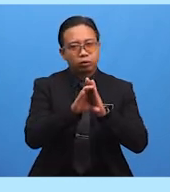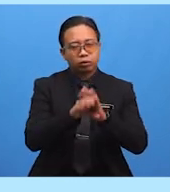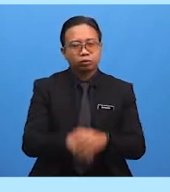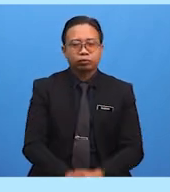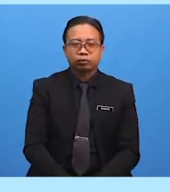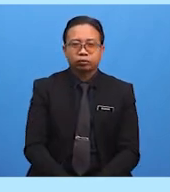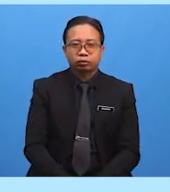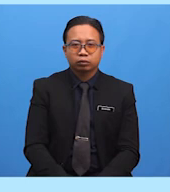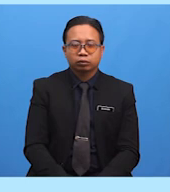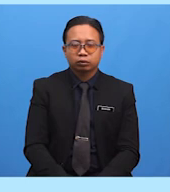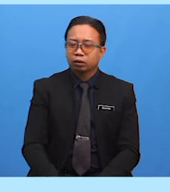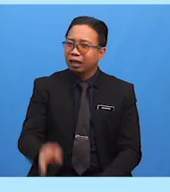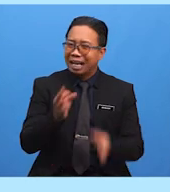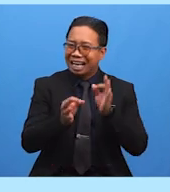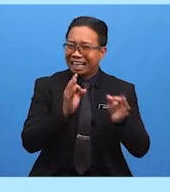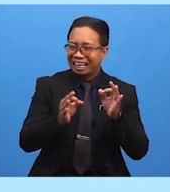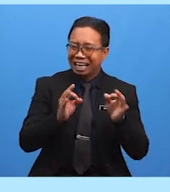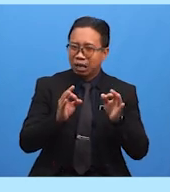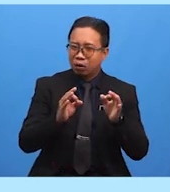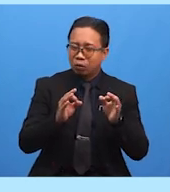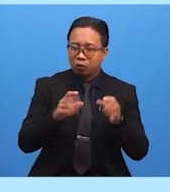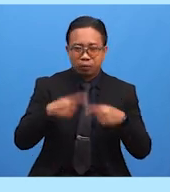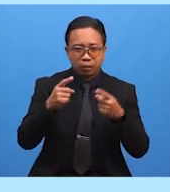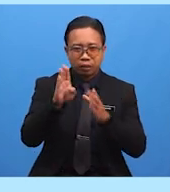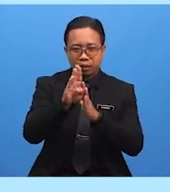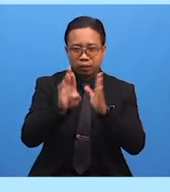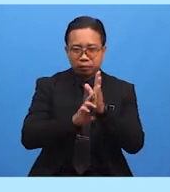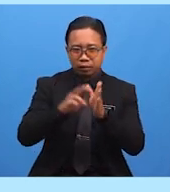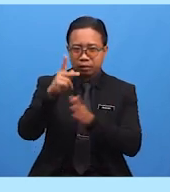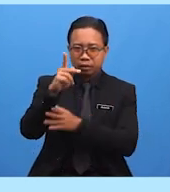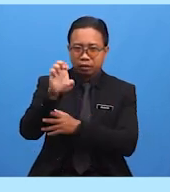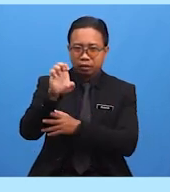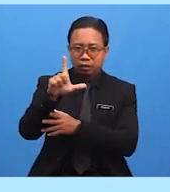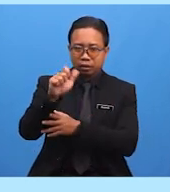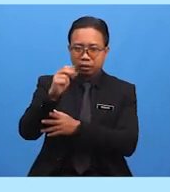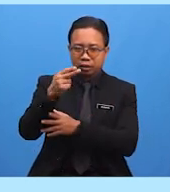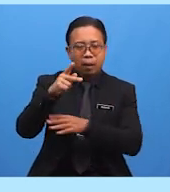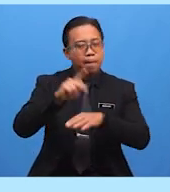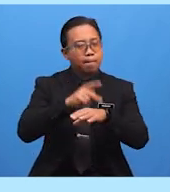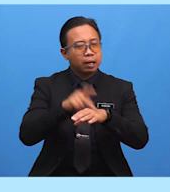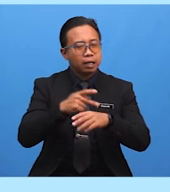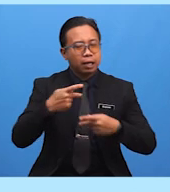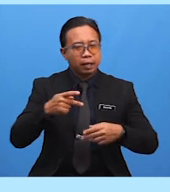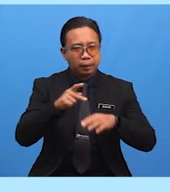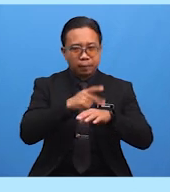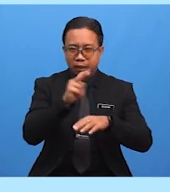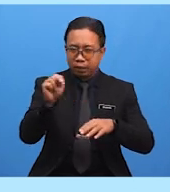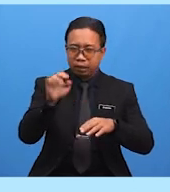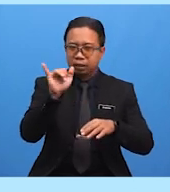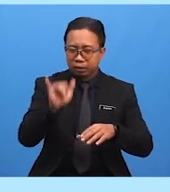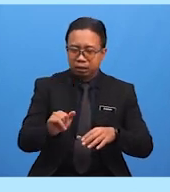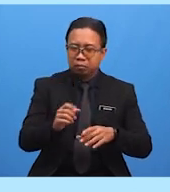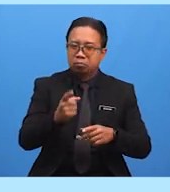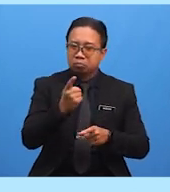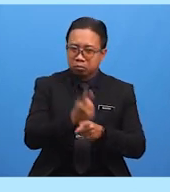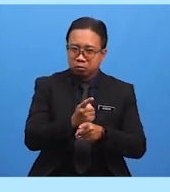Sekiranya berkelah Pakailah Pakaian yang Sesuai Dan